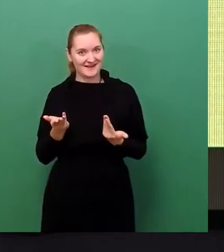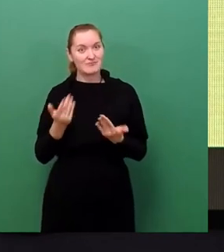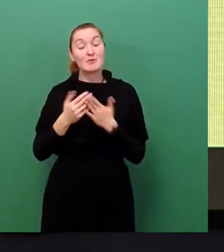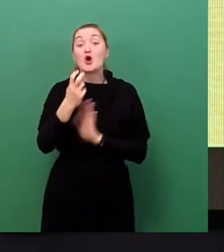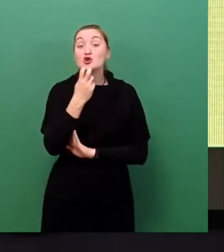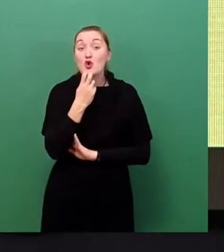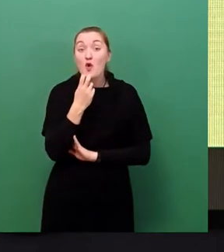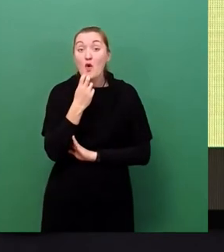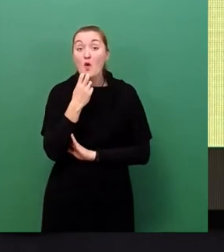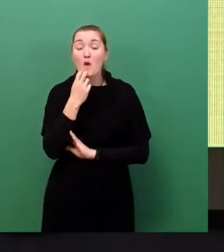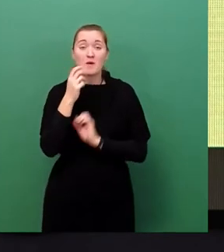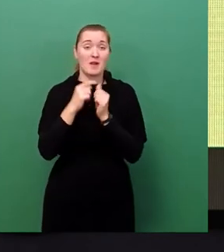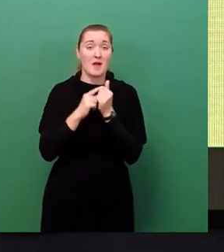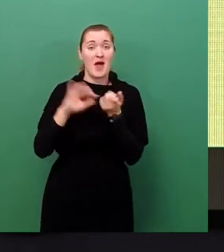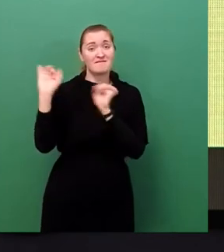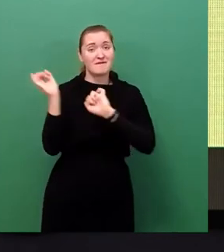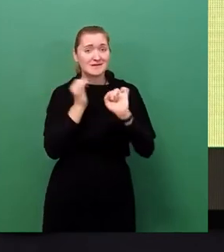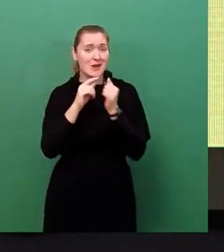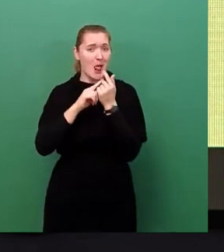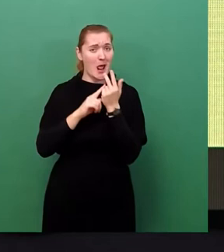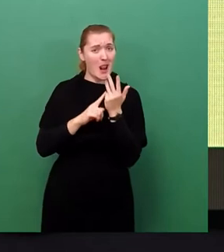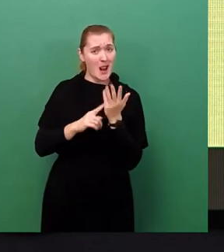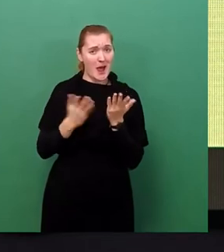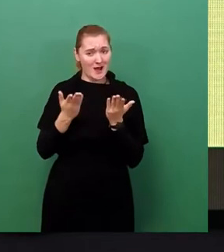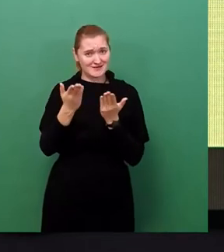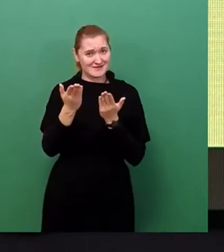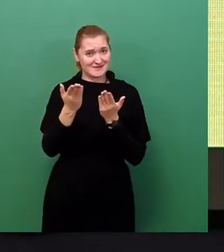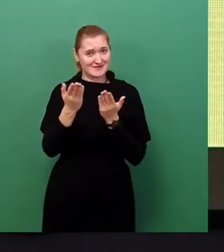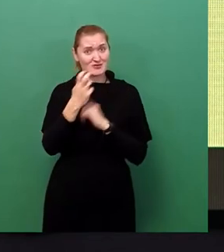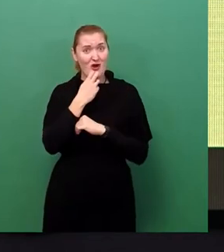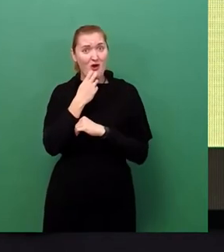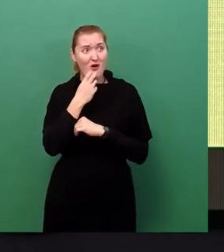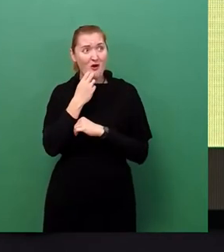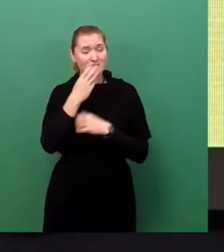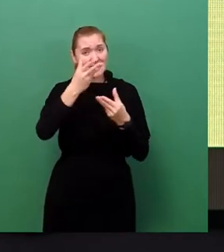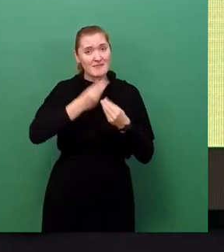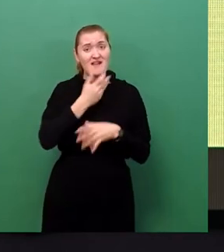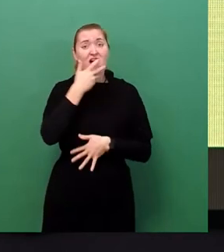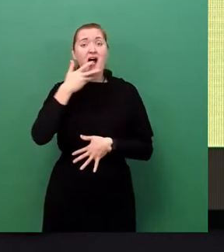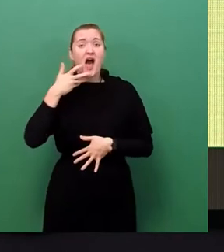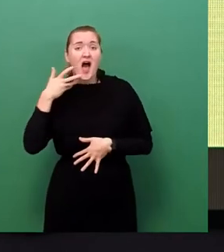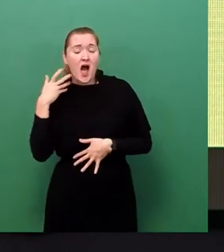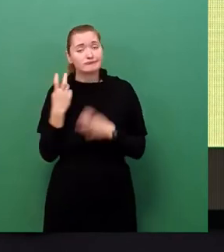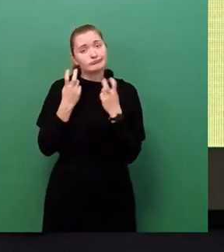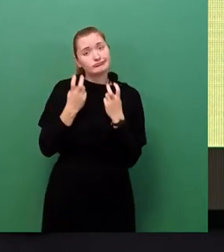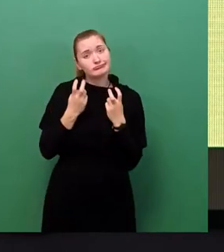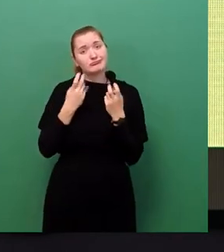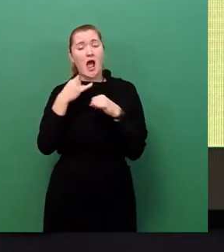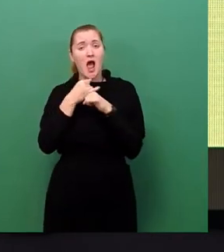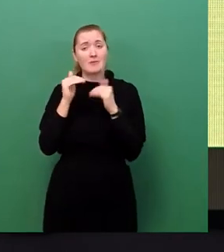PV und Wind. Ich bin gleich fertig, Herr Hilbert. Also, kriegen Sie zurück Strom, Wärme, Geld, Arbeitsplätze,